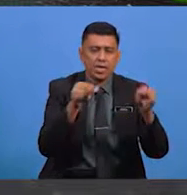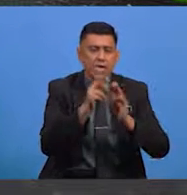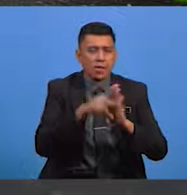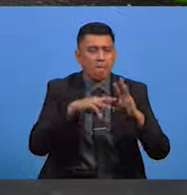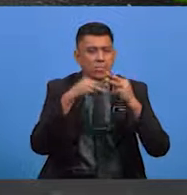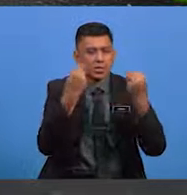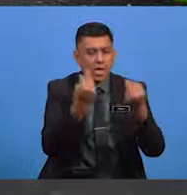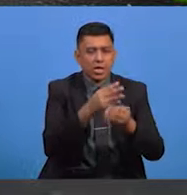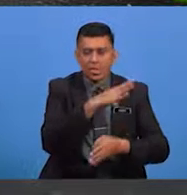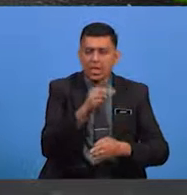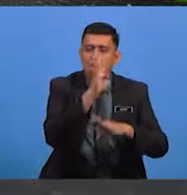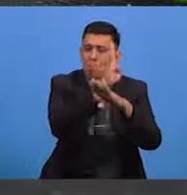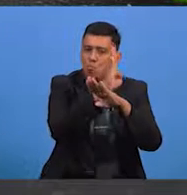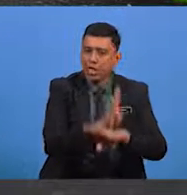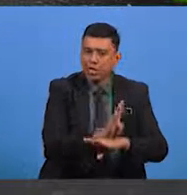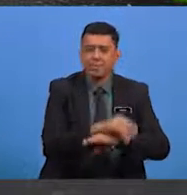kebudayaan